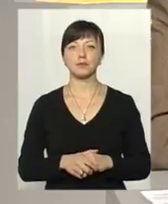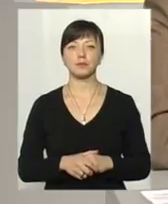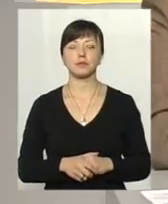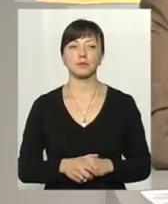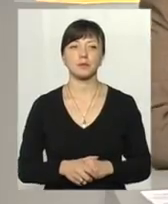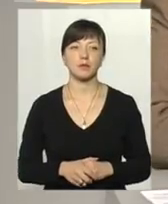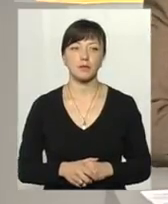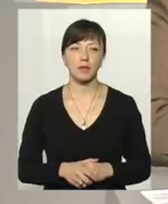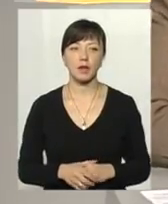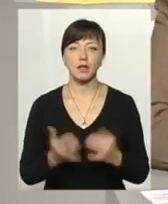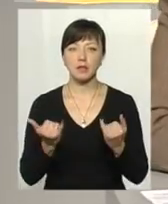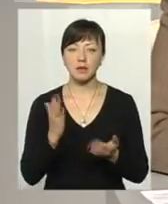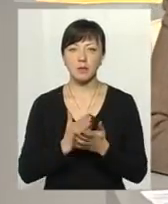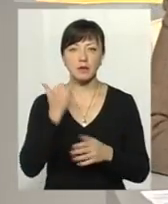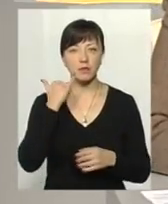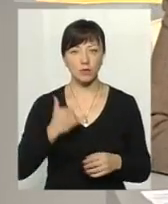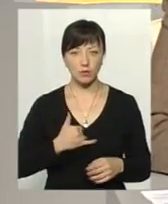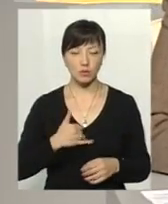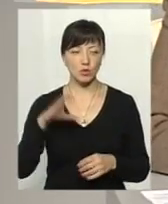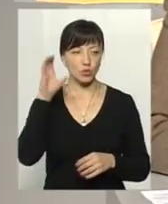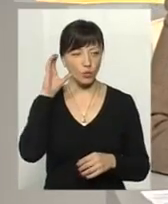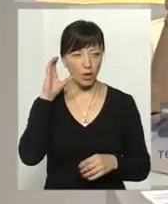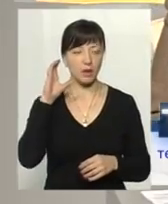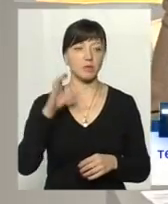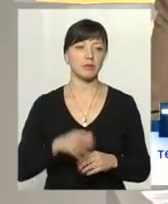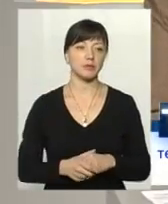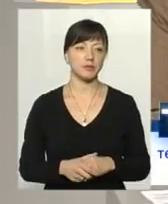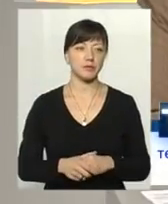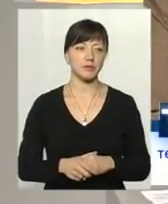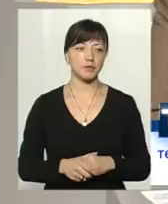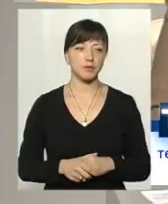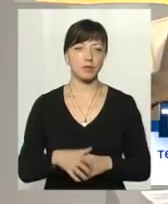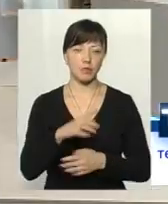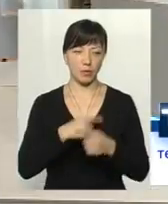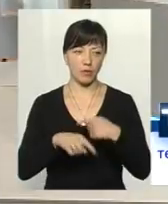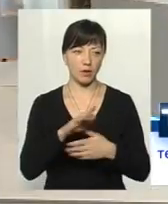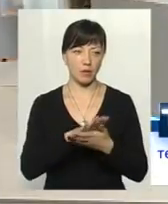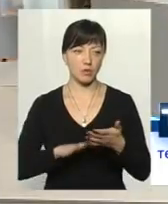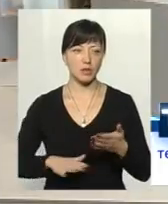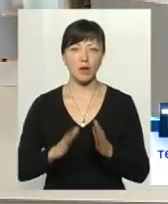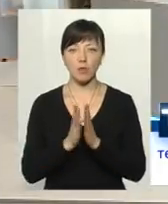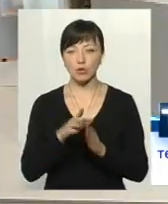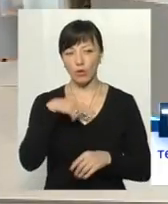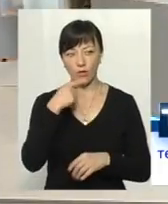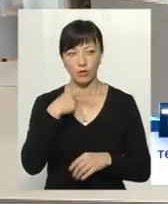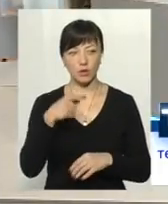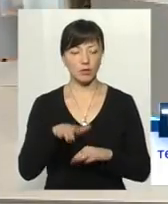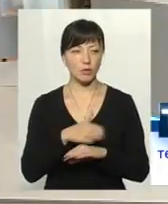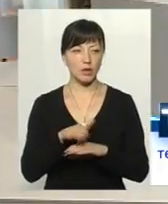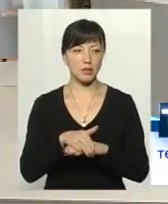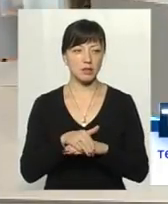А ми наразі маємо телефонний дзвінок, давайте заслухаємо нашого телеглядача, а потім продовжимо. Прошу, говоріть, будь ласка.